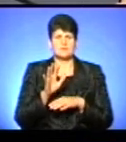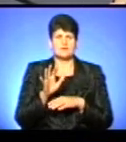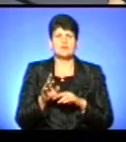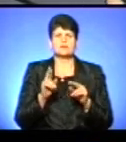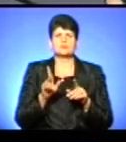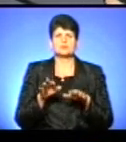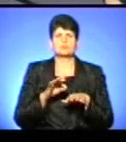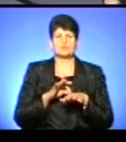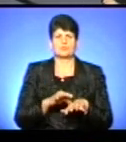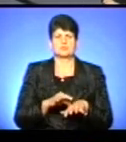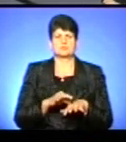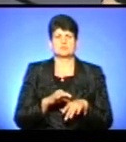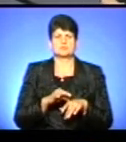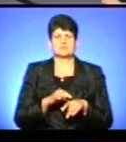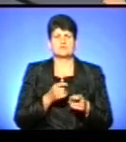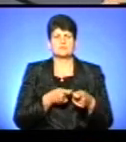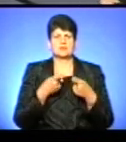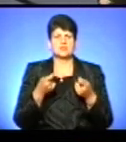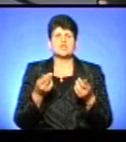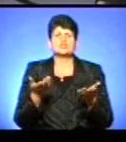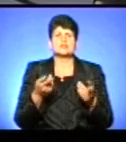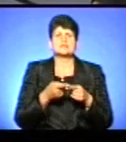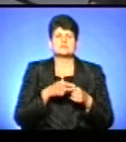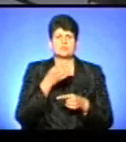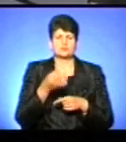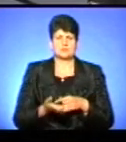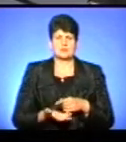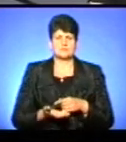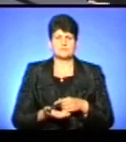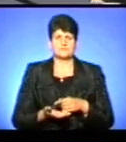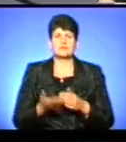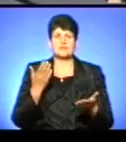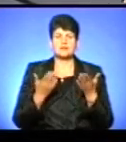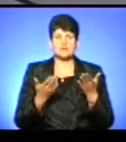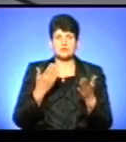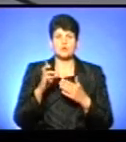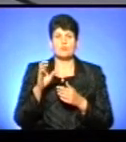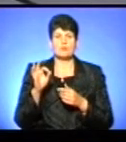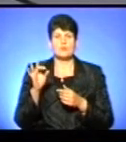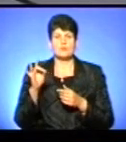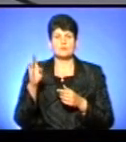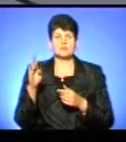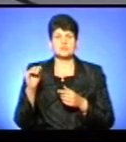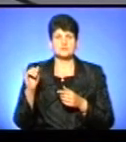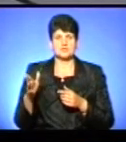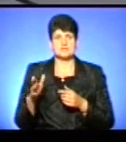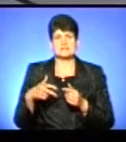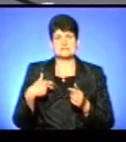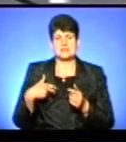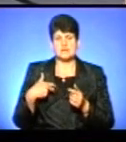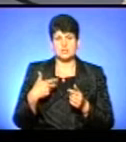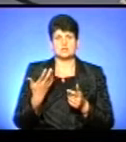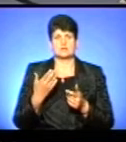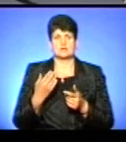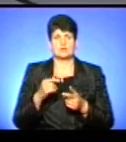тобто як буде здійснена логістика і комунікація, чи є це відповідальність? Власне, якщо борщівщина, заліщики, так, і у вас